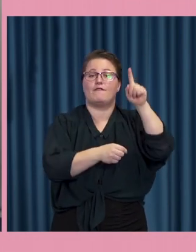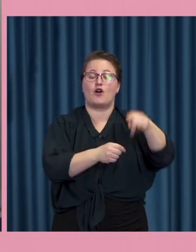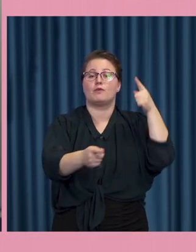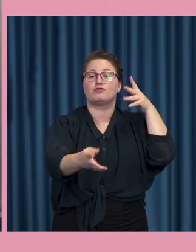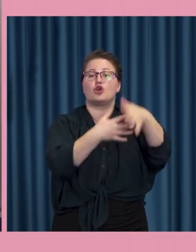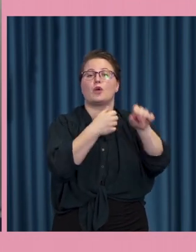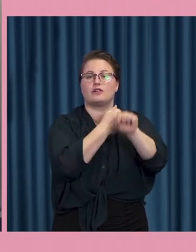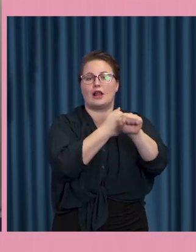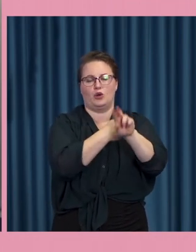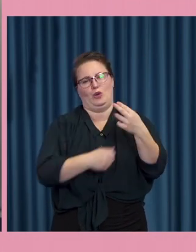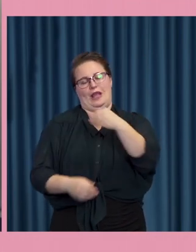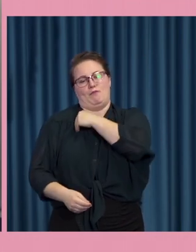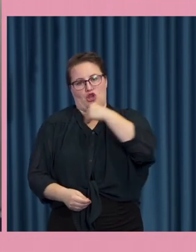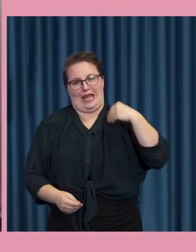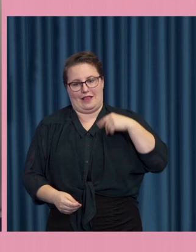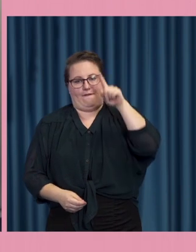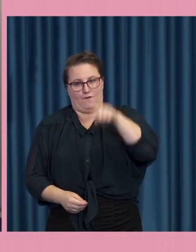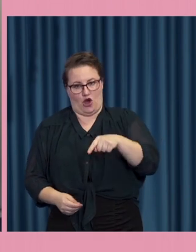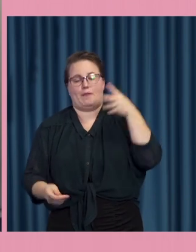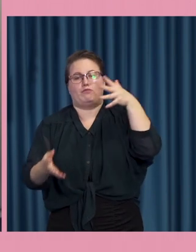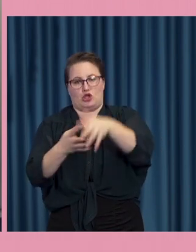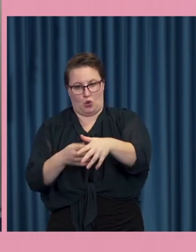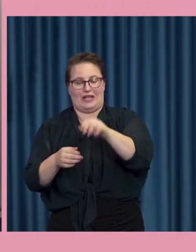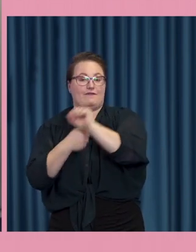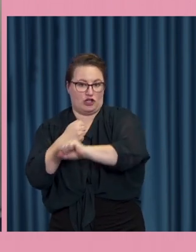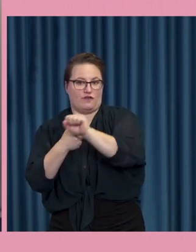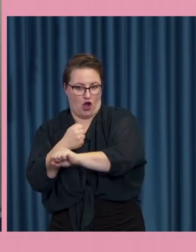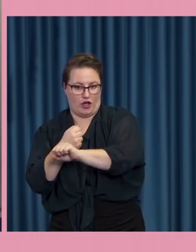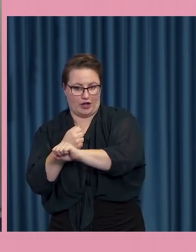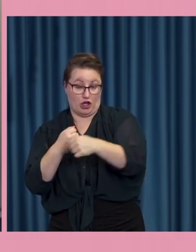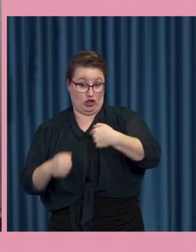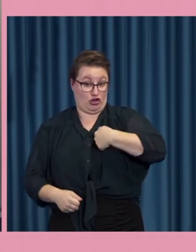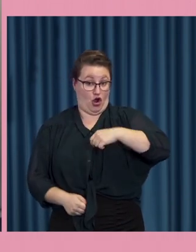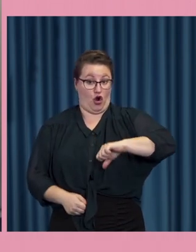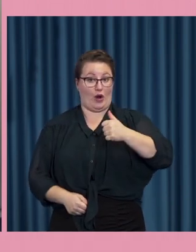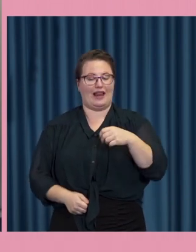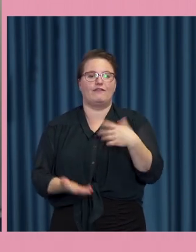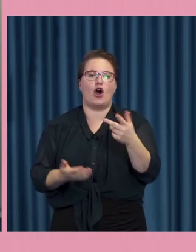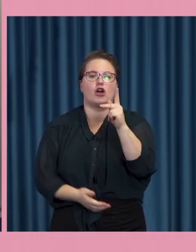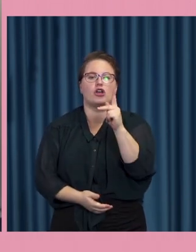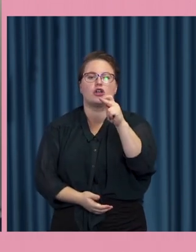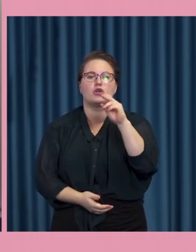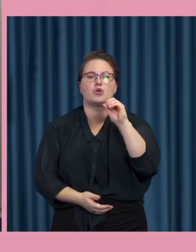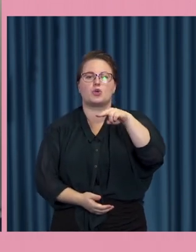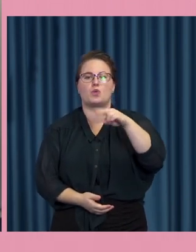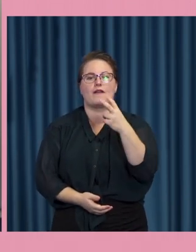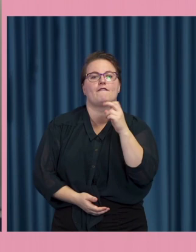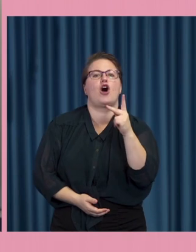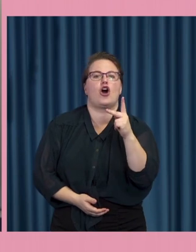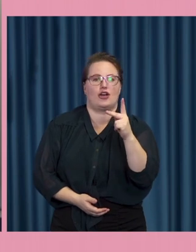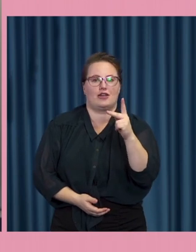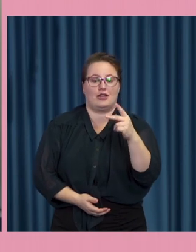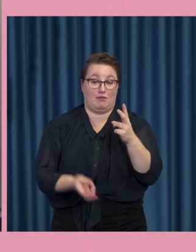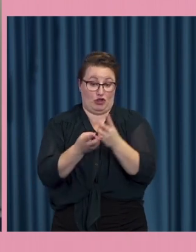bytte det namn till myndigheten för psykologiskt försvar jag var själv kronvrak så att jag blev redan som